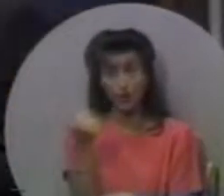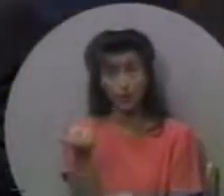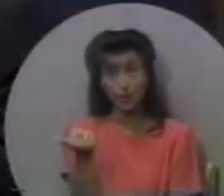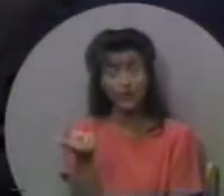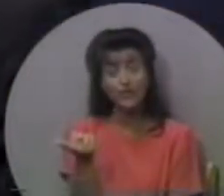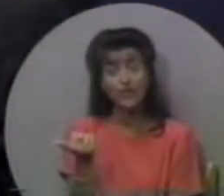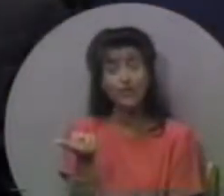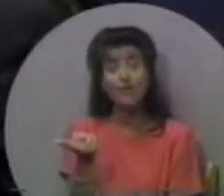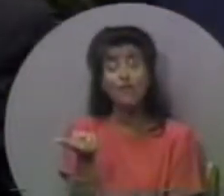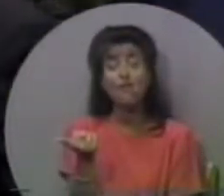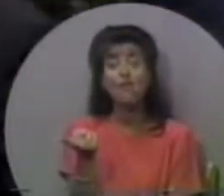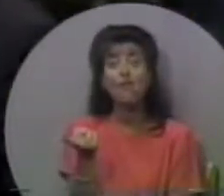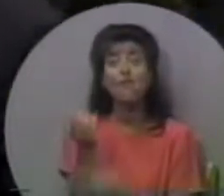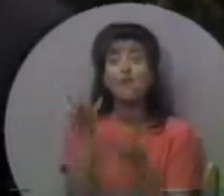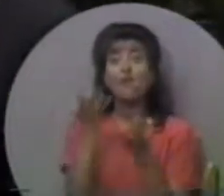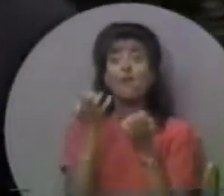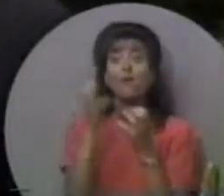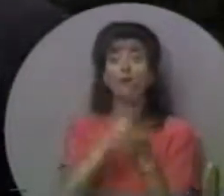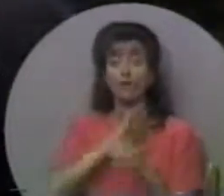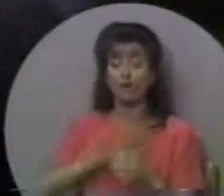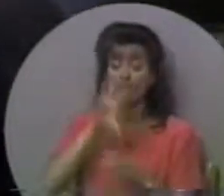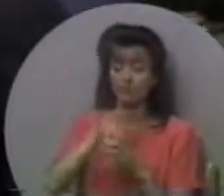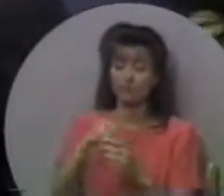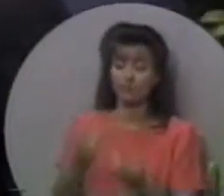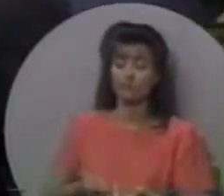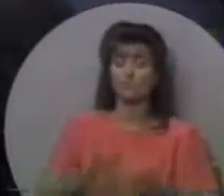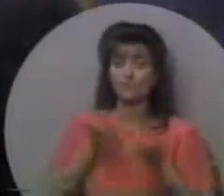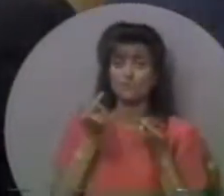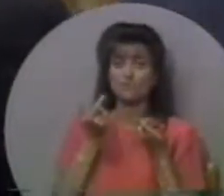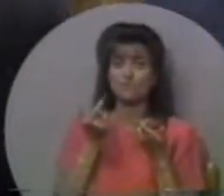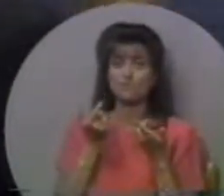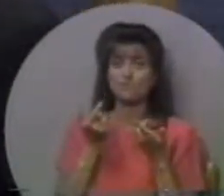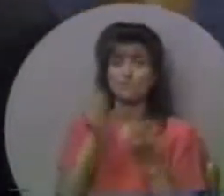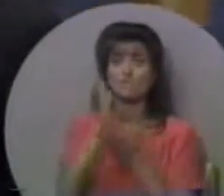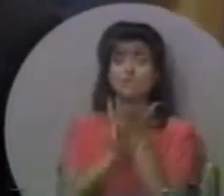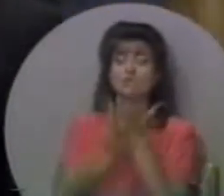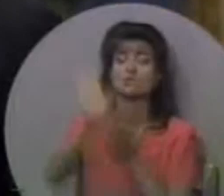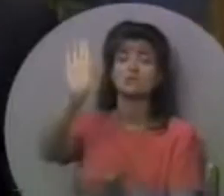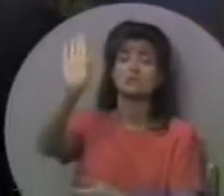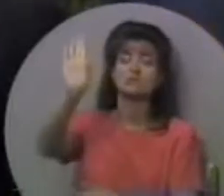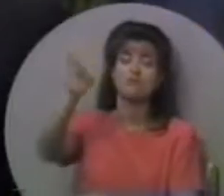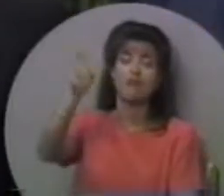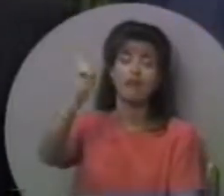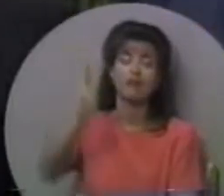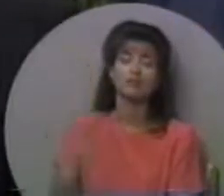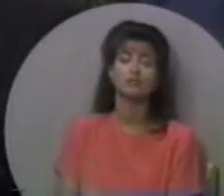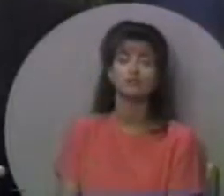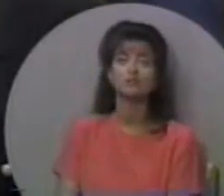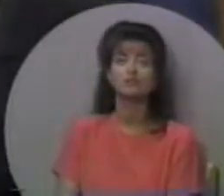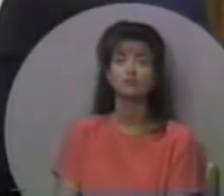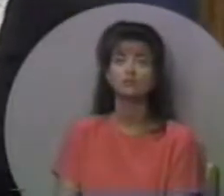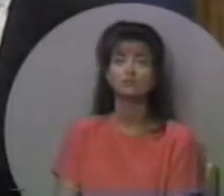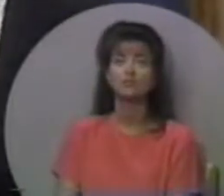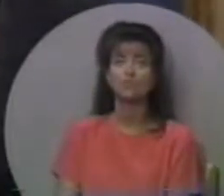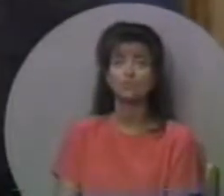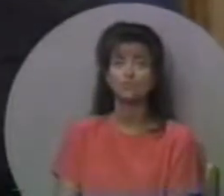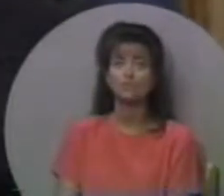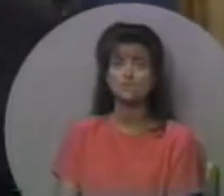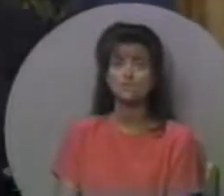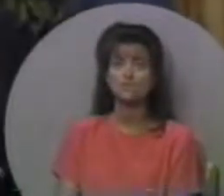Троє, раз, два, три, ще. Чи є ще хтось, я хочу, щоб Христос прийшов в моє життя, підніміть свою руку вверх.